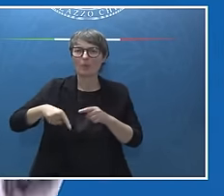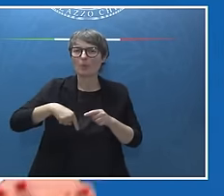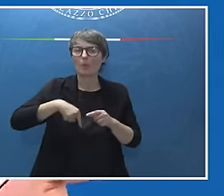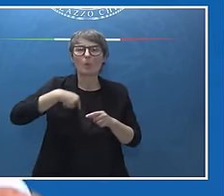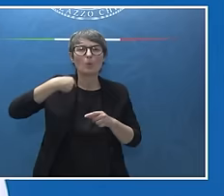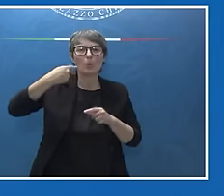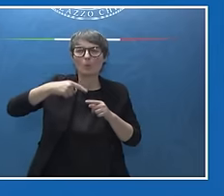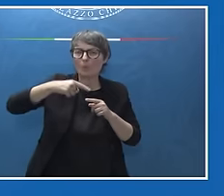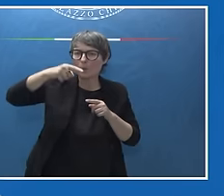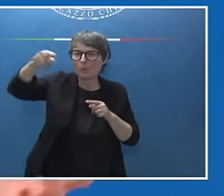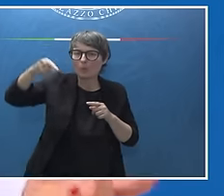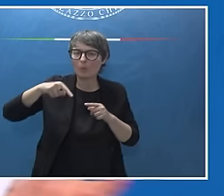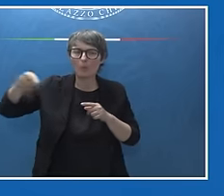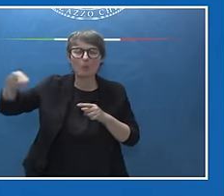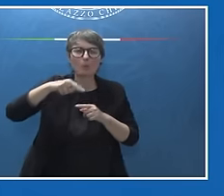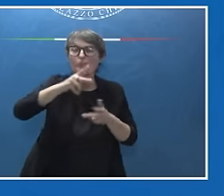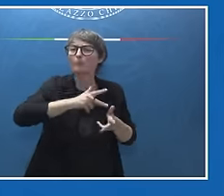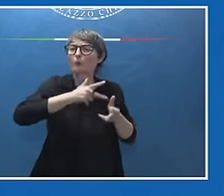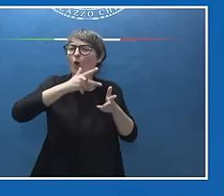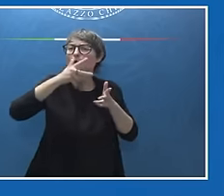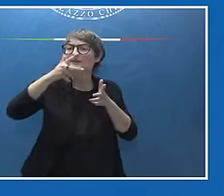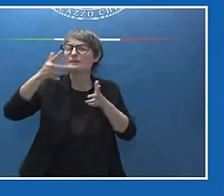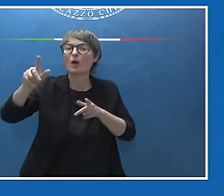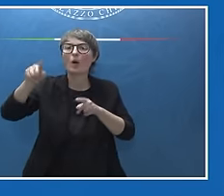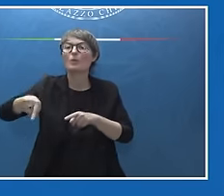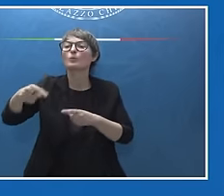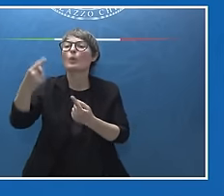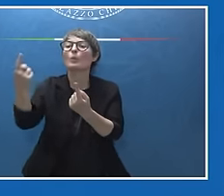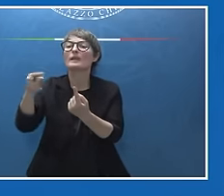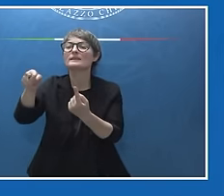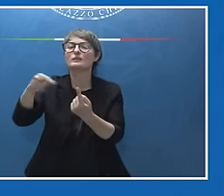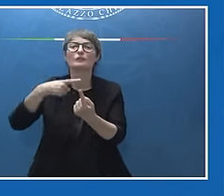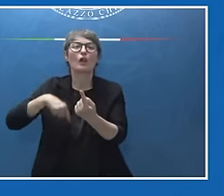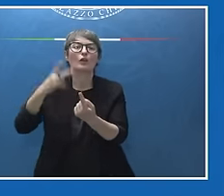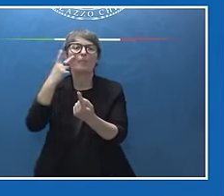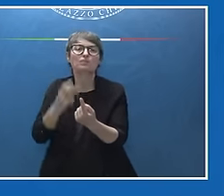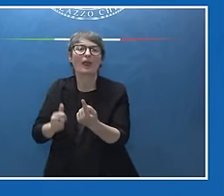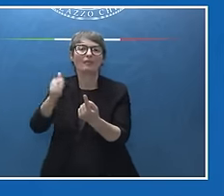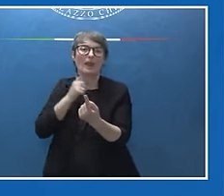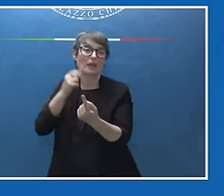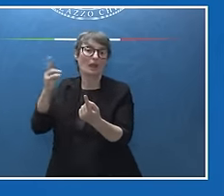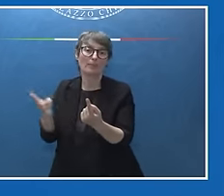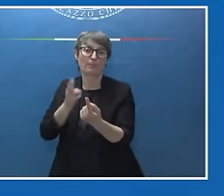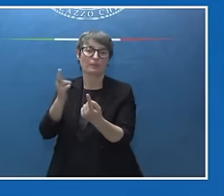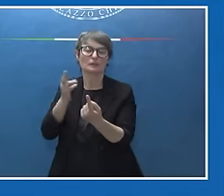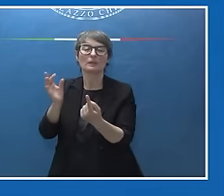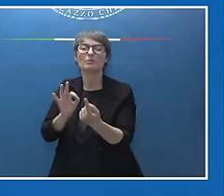consegnato quelle catene di approvvigionamento a situazioni che noi non potevamo prevedere o ad attori che